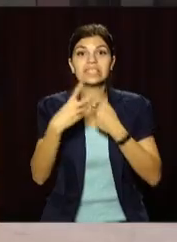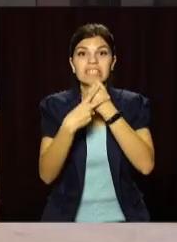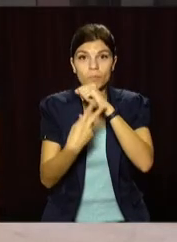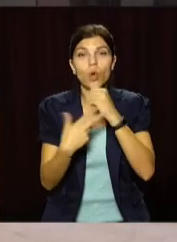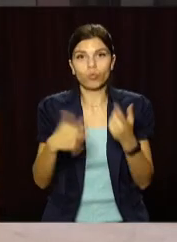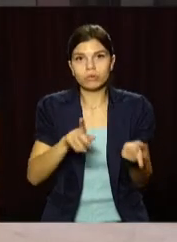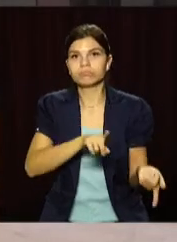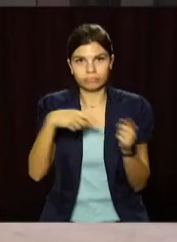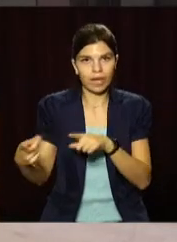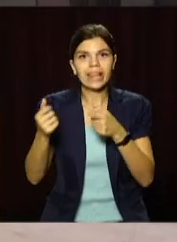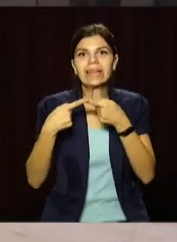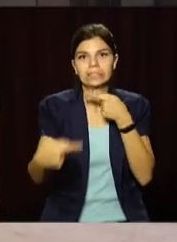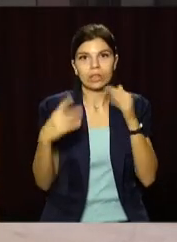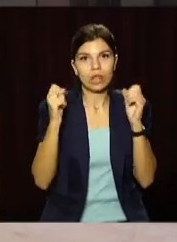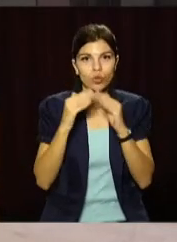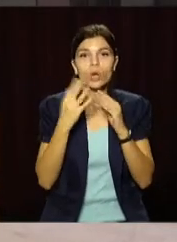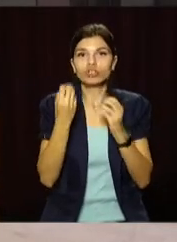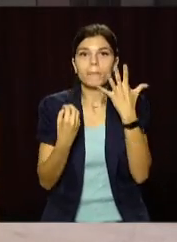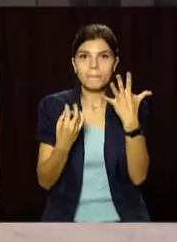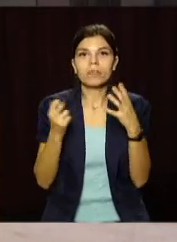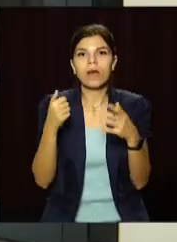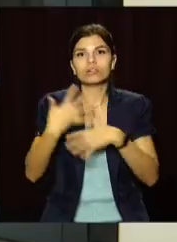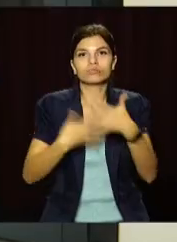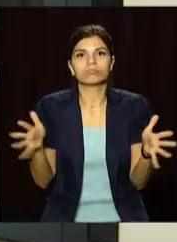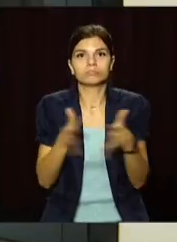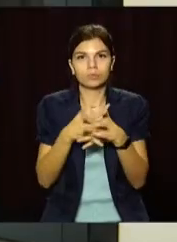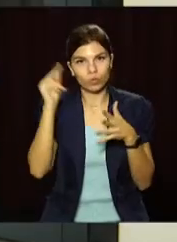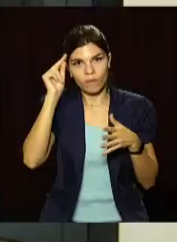перейшли на дистанційку, ще 5 – на змішану форму.